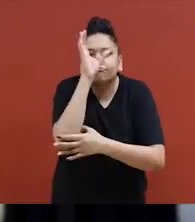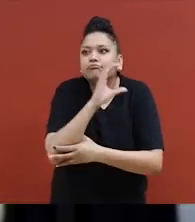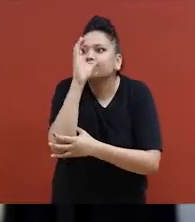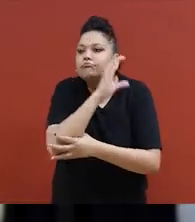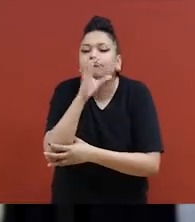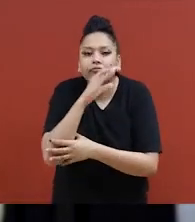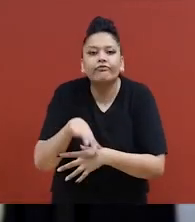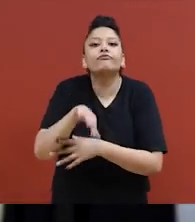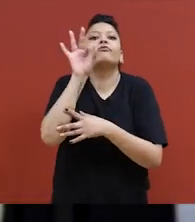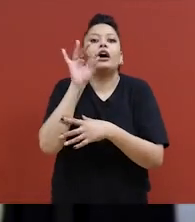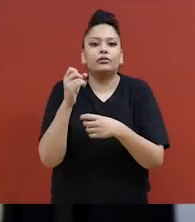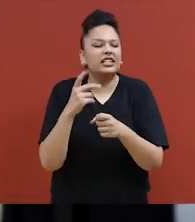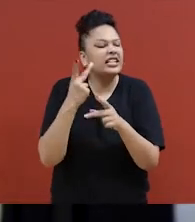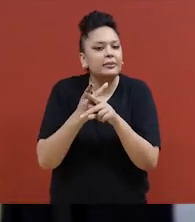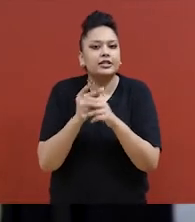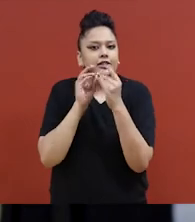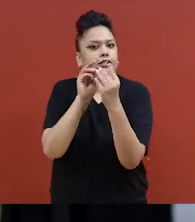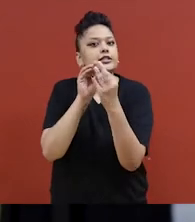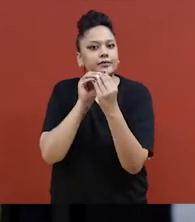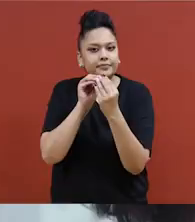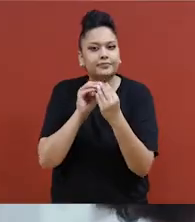la peine qu se batte pour nous de toutes sortes de façons.